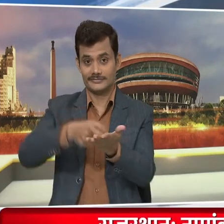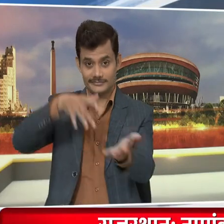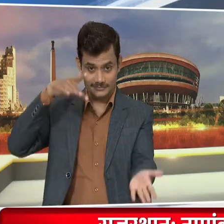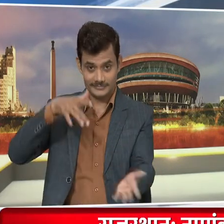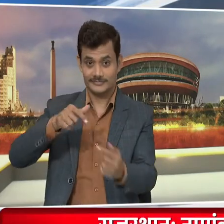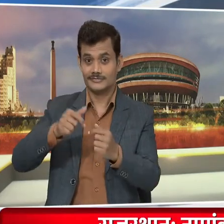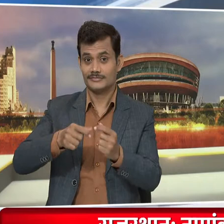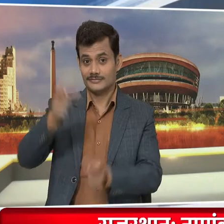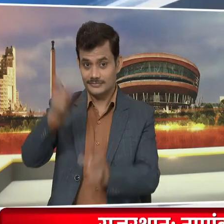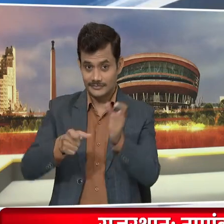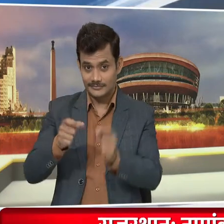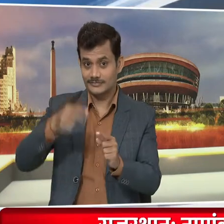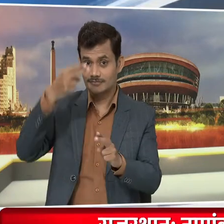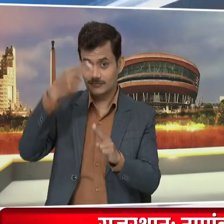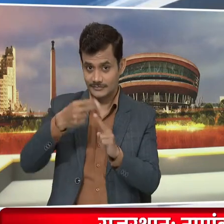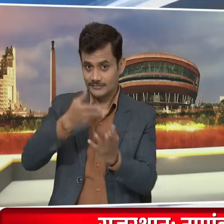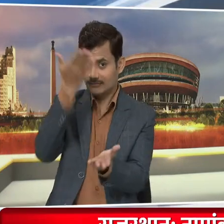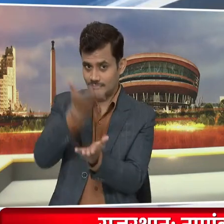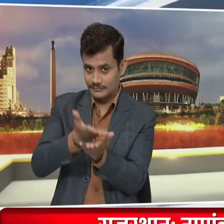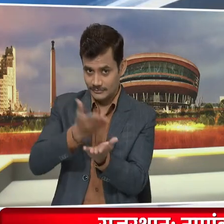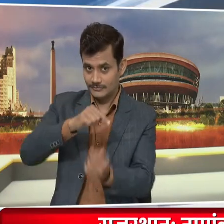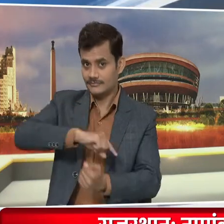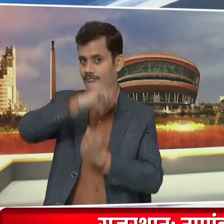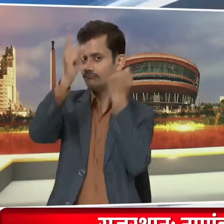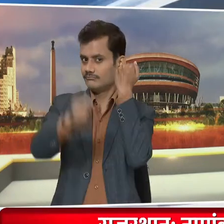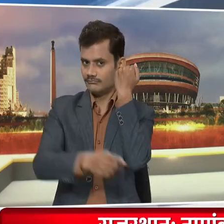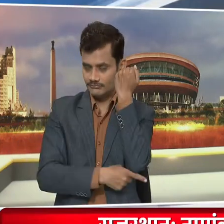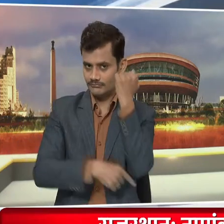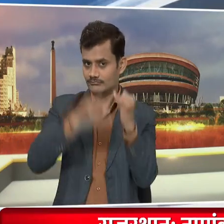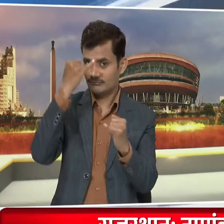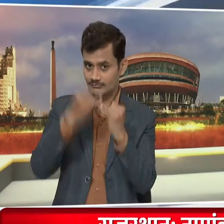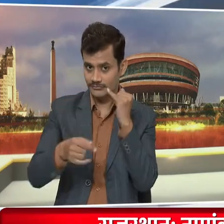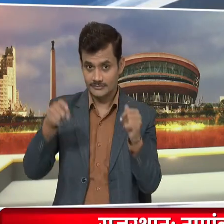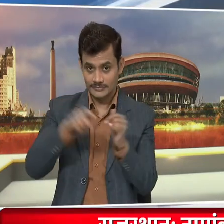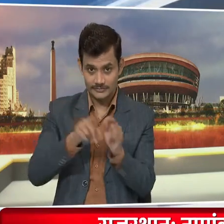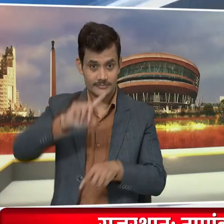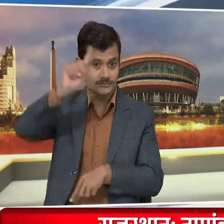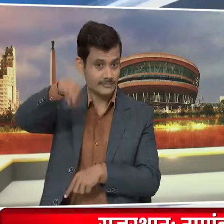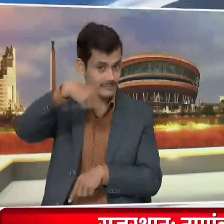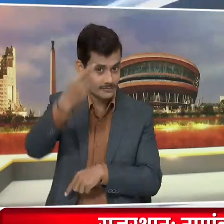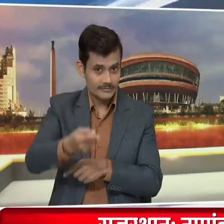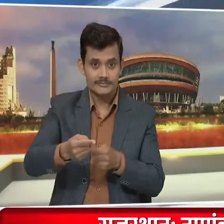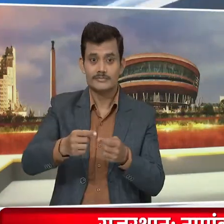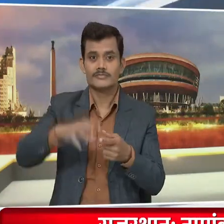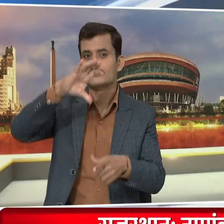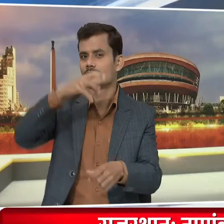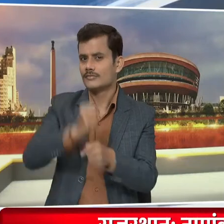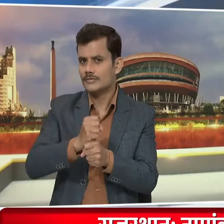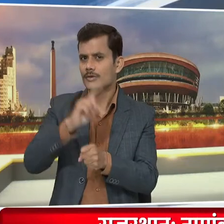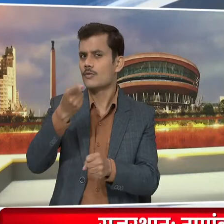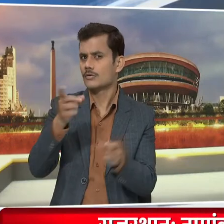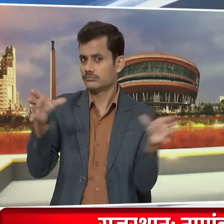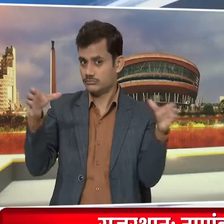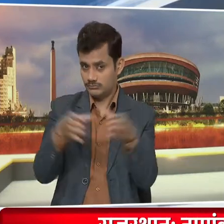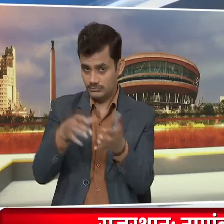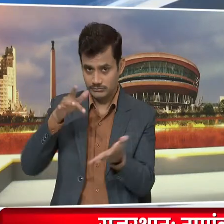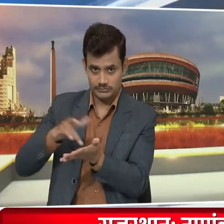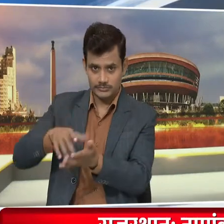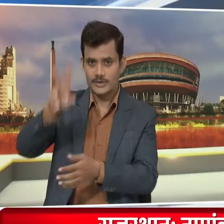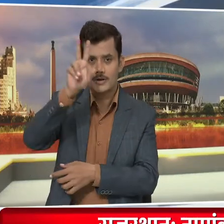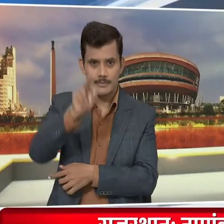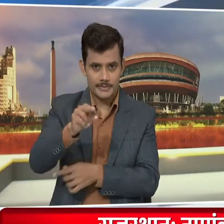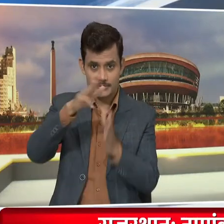राजस्तान में प्रत्याशियों के लिए नामांकन भणने का अज आखरी दिन तो वही कल होने वाले 36 गड़ में पहले चरण की 20 और